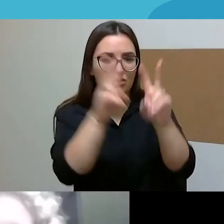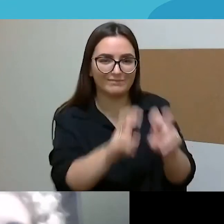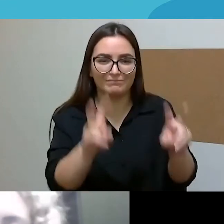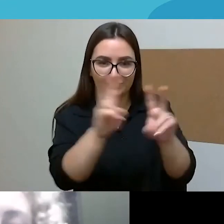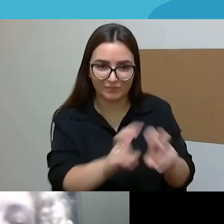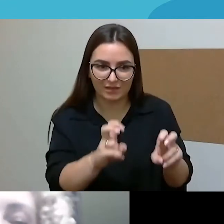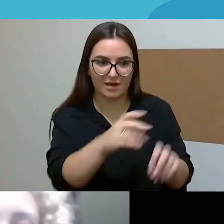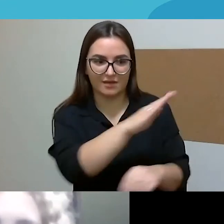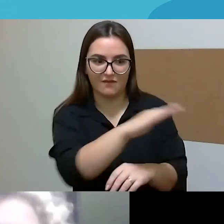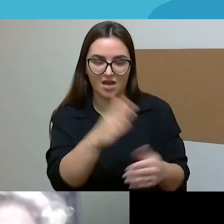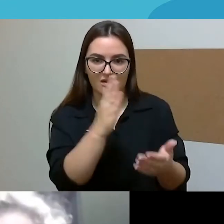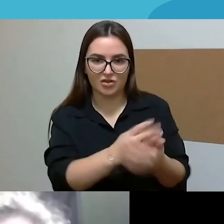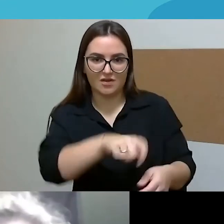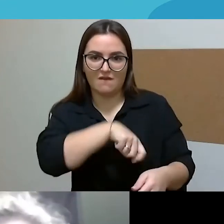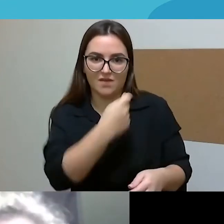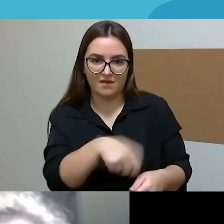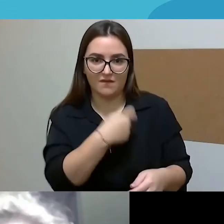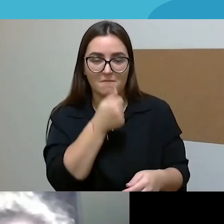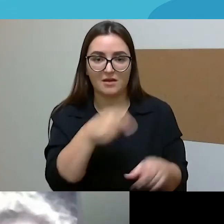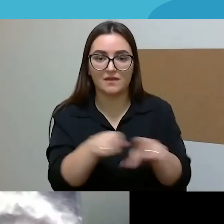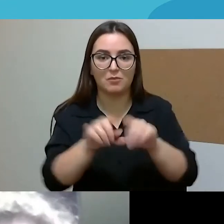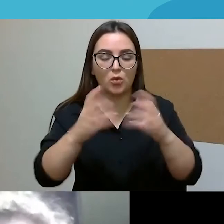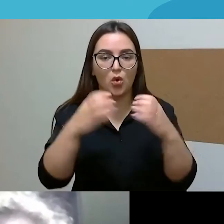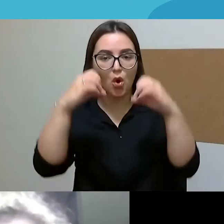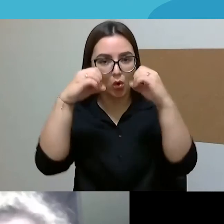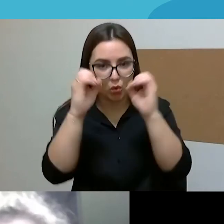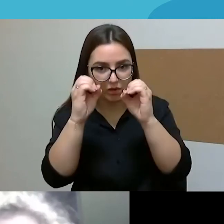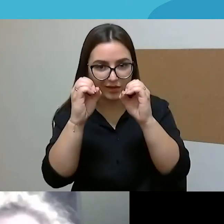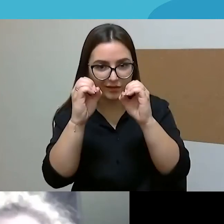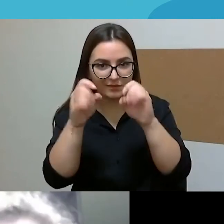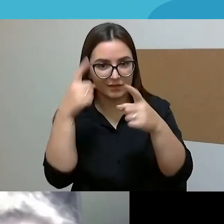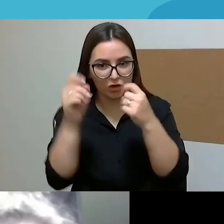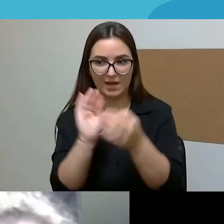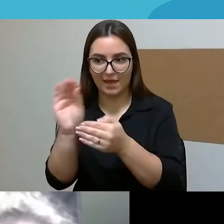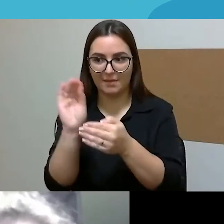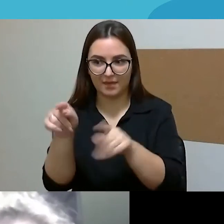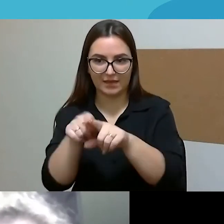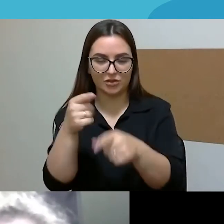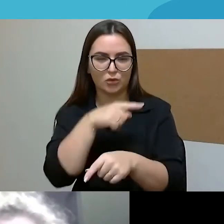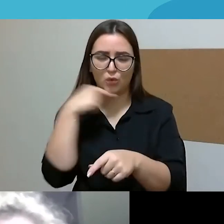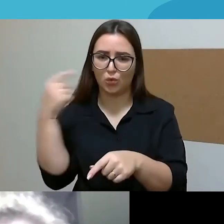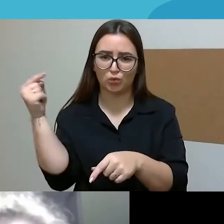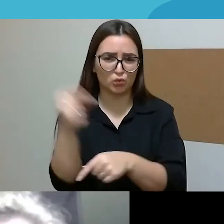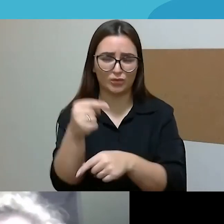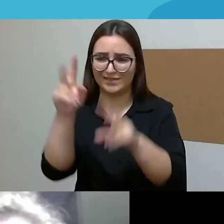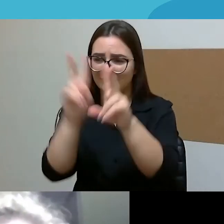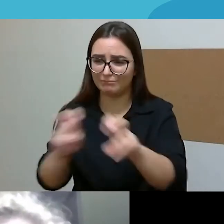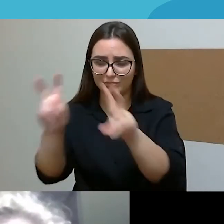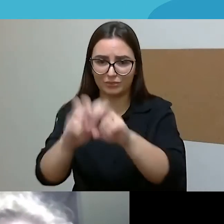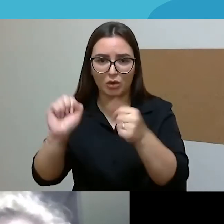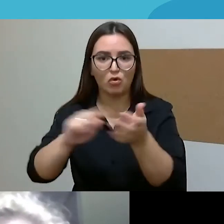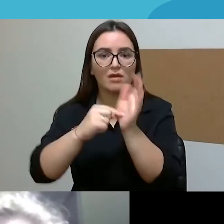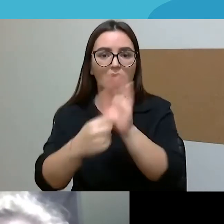į Google įvesti paieško žodžius, ir ten metama yra tiesiog tūkstančiais tyrimų, kurie rodo, kad